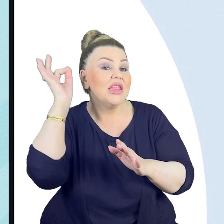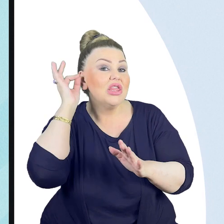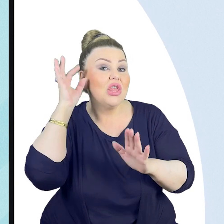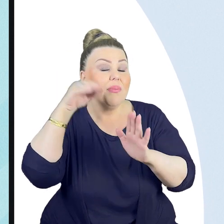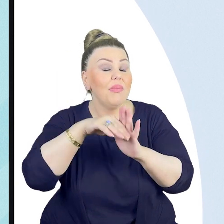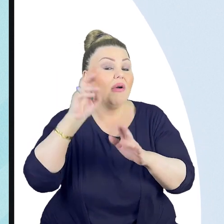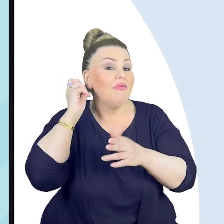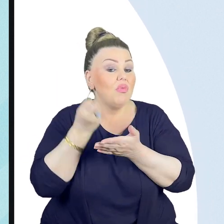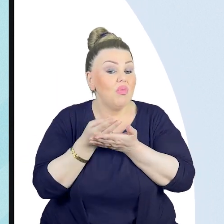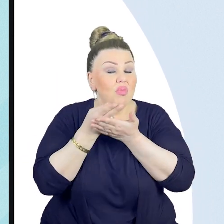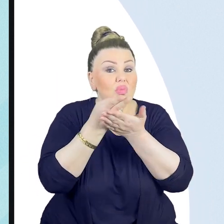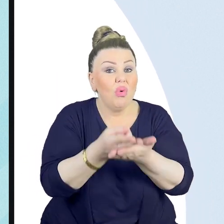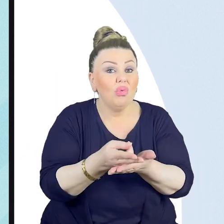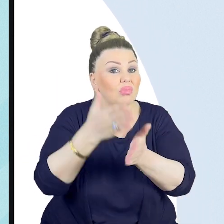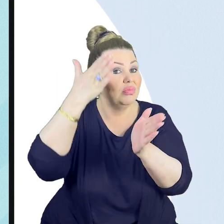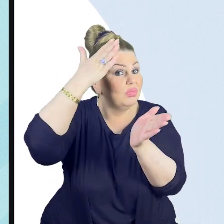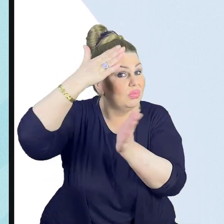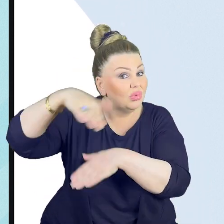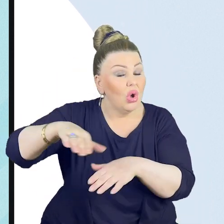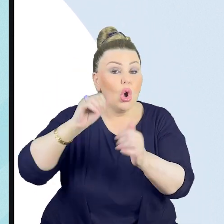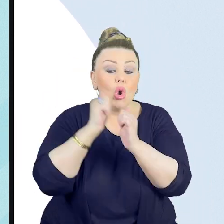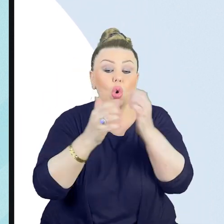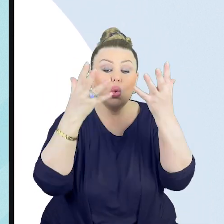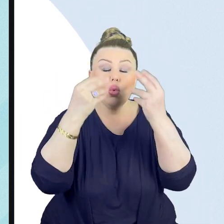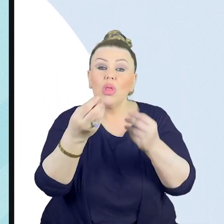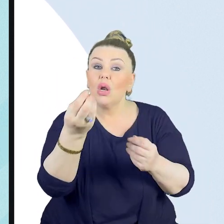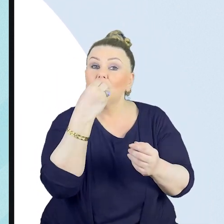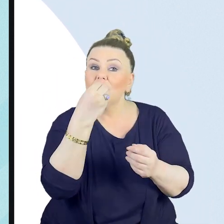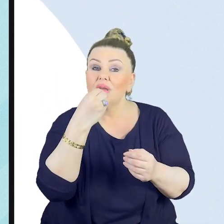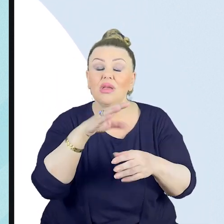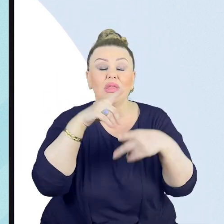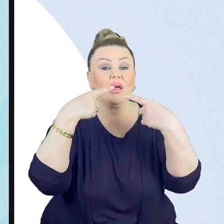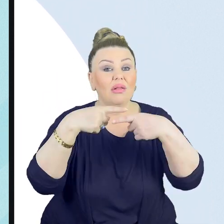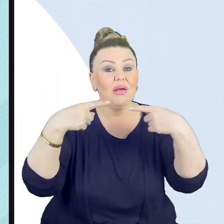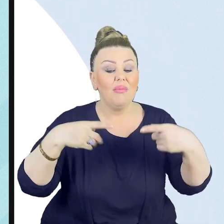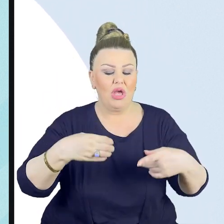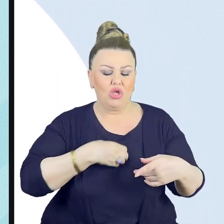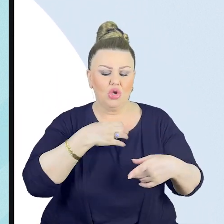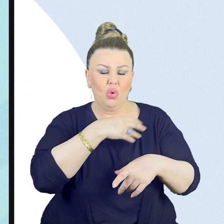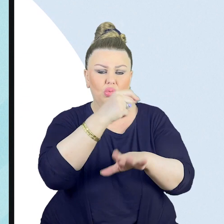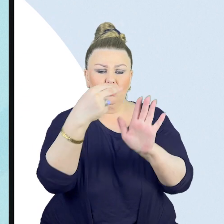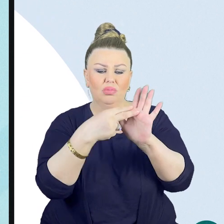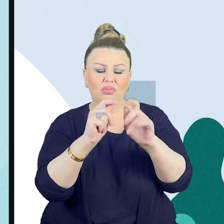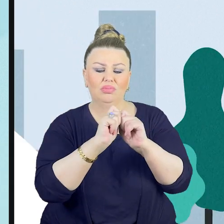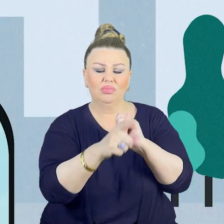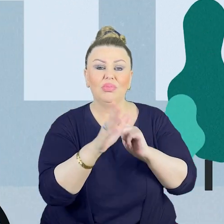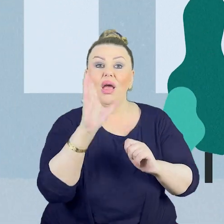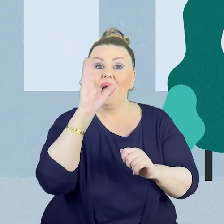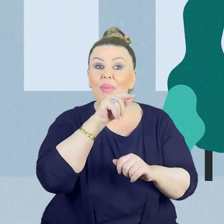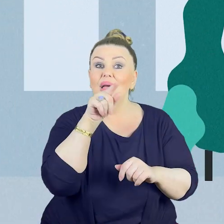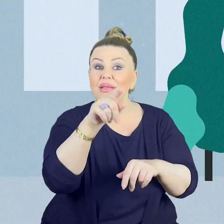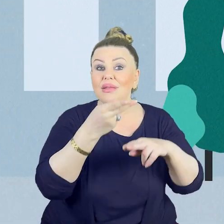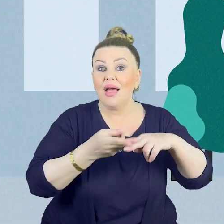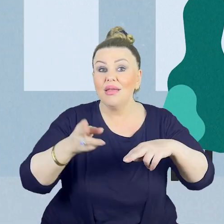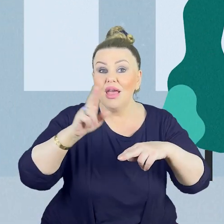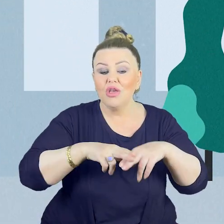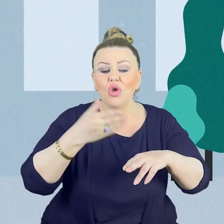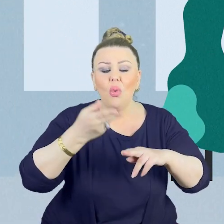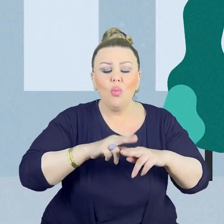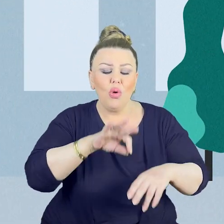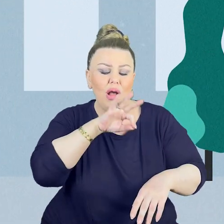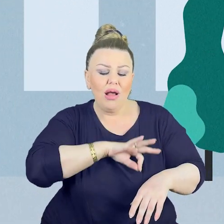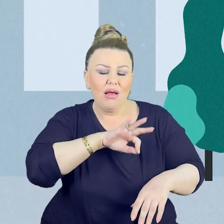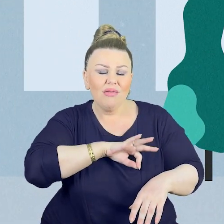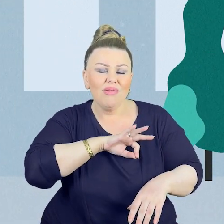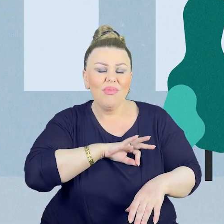eləcə də xəstəxanada yatış müddəti ərzində gündəlik qidalanma, icbari tibbi siğorta tərəfindən qarşılanır. Sənə isə bu geniş